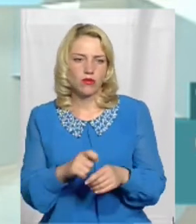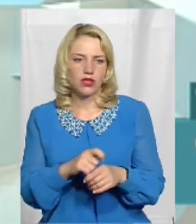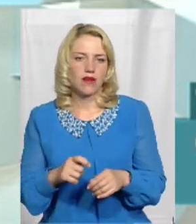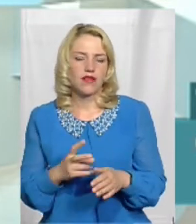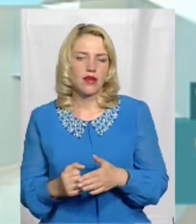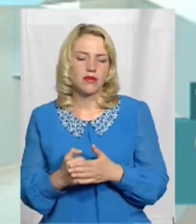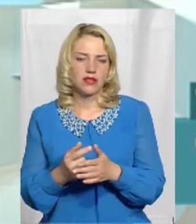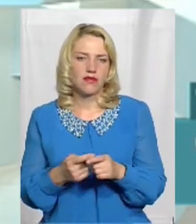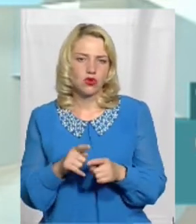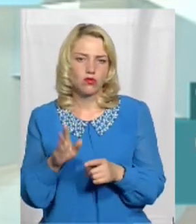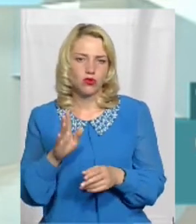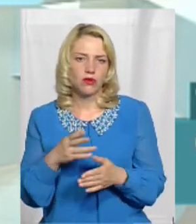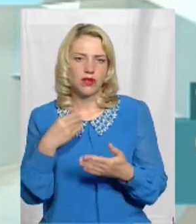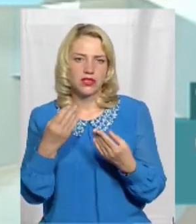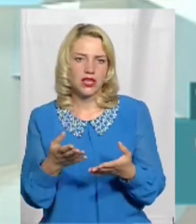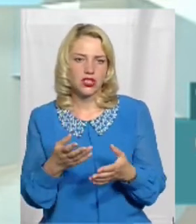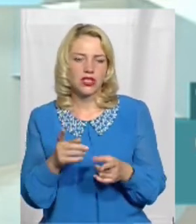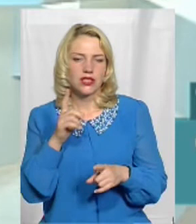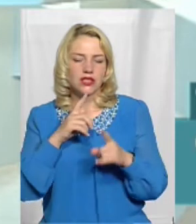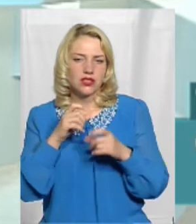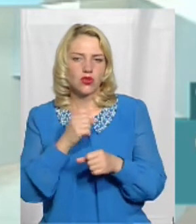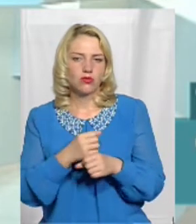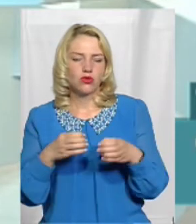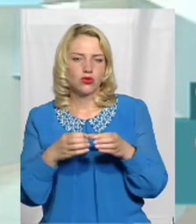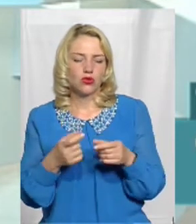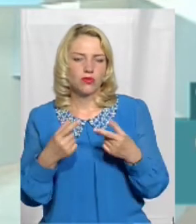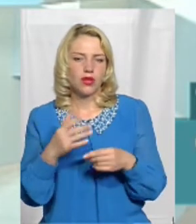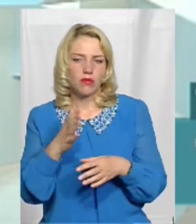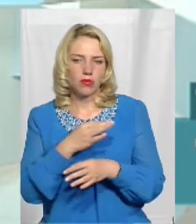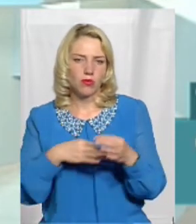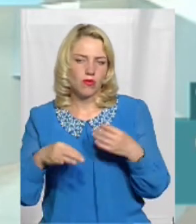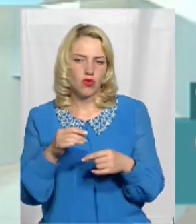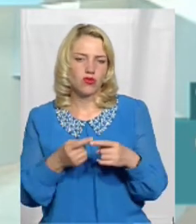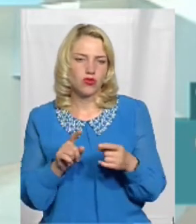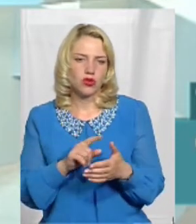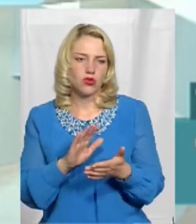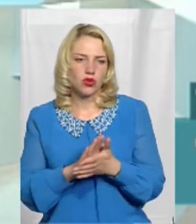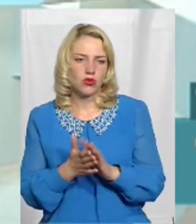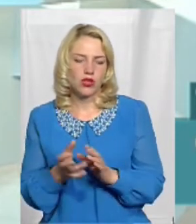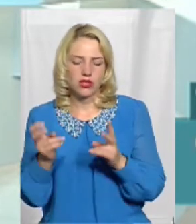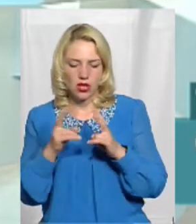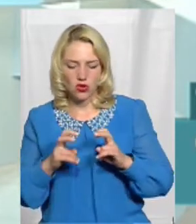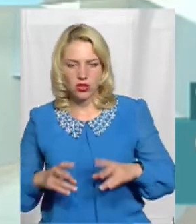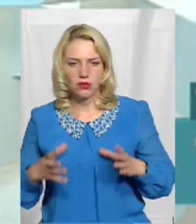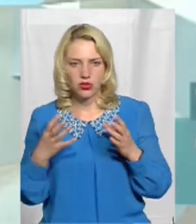призначено засідання робочої групи І там, де ми обговоримо цю ситуацію, розглянемо ще раз про